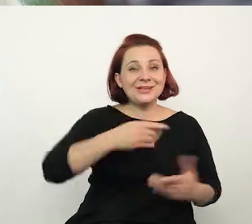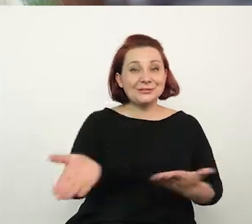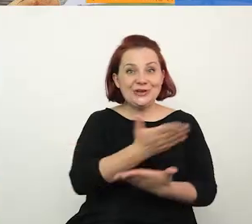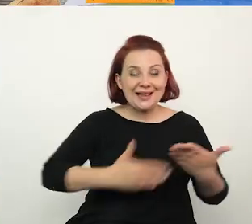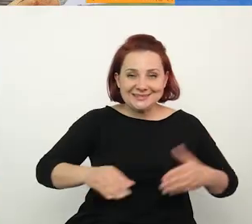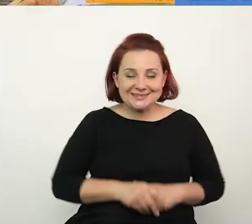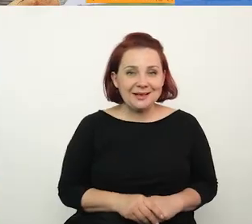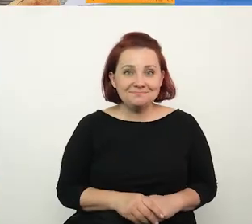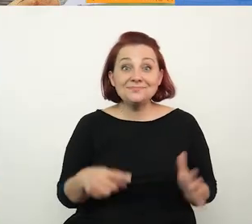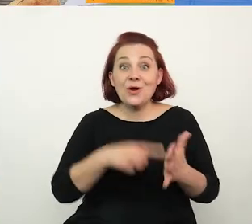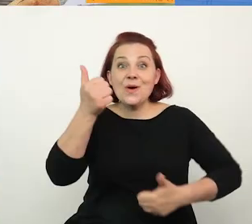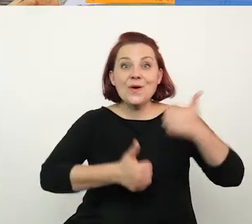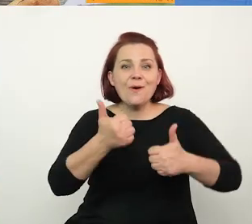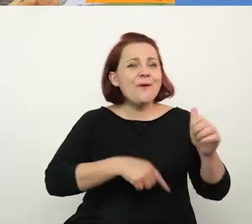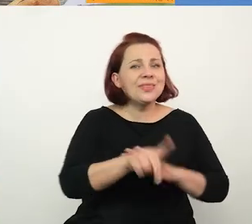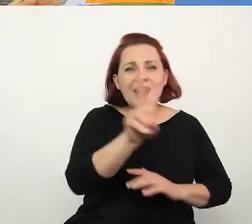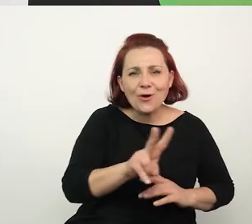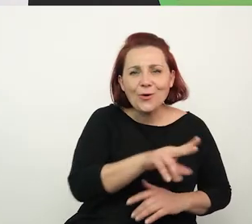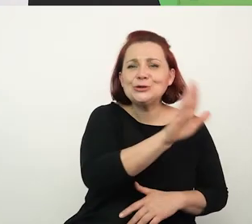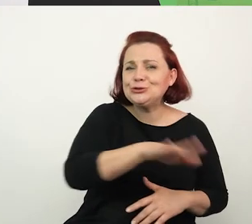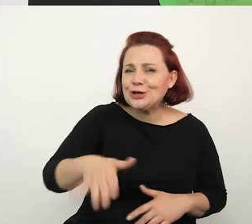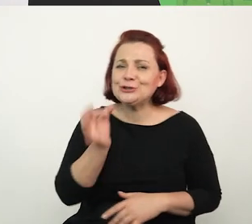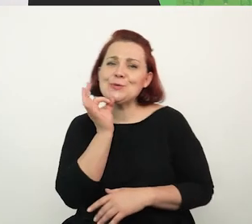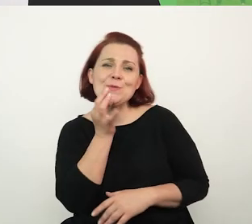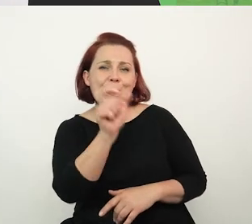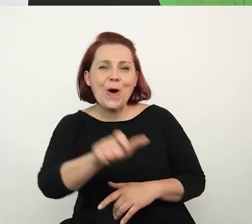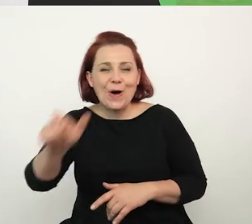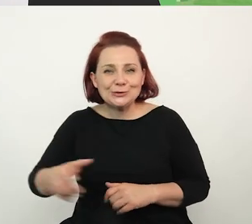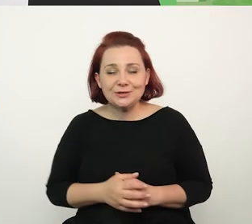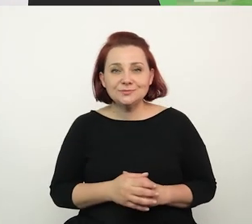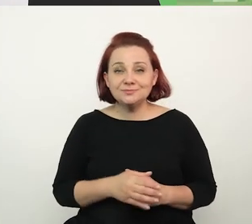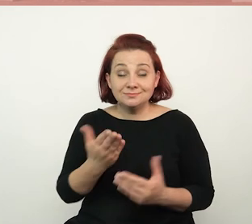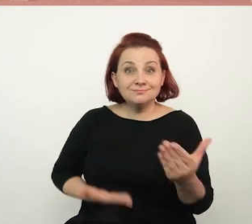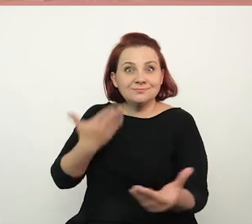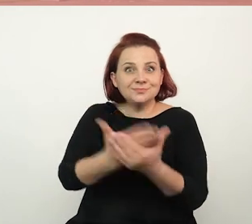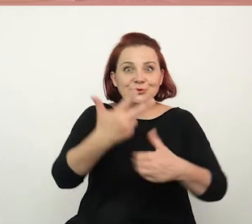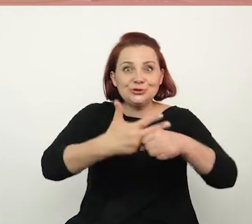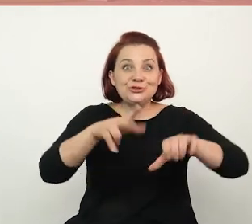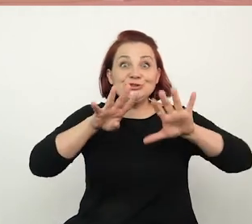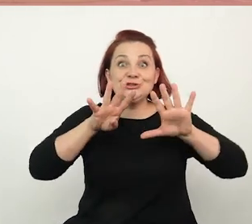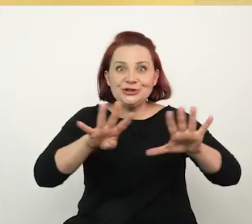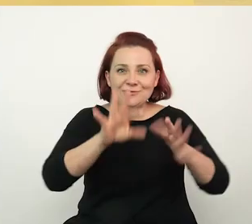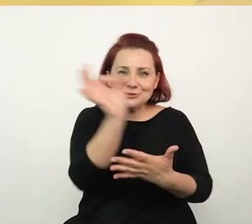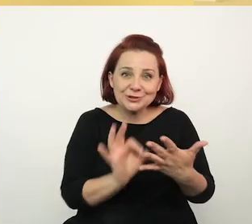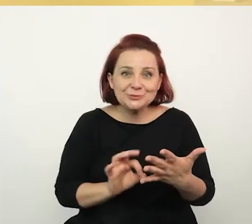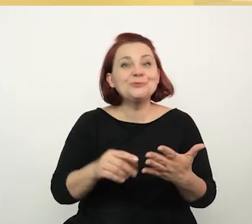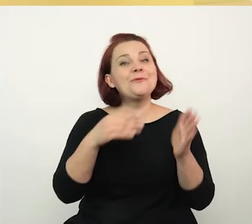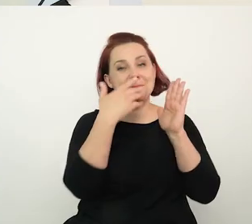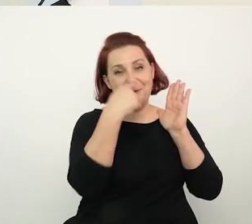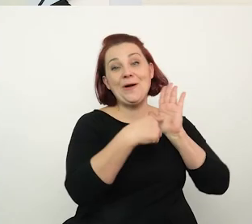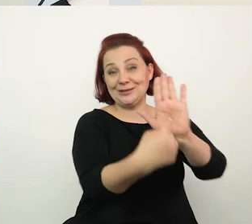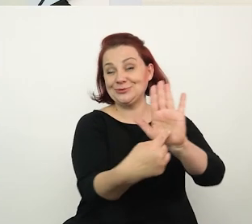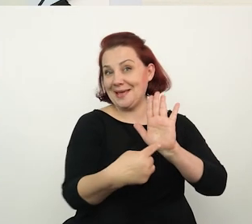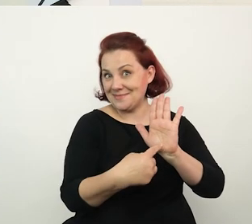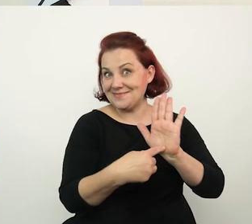który był organizowany przez naszą dzielnicę. Ten konkurs był adresowany do dzieci i młodzieży. Wpłynęło 39 prac, które